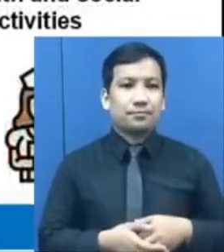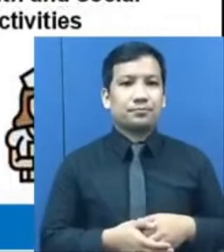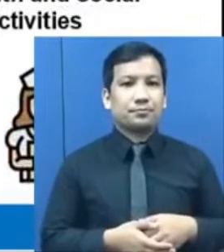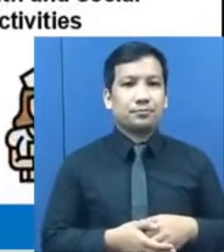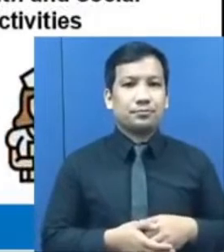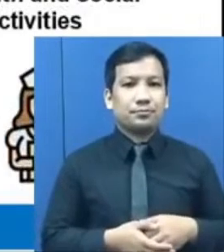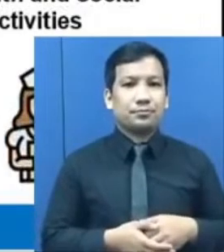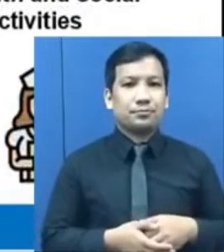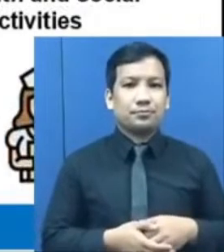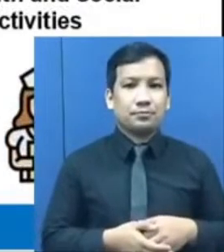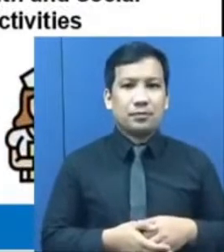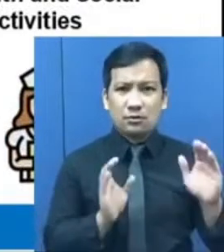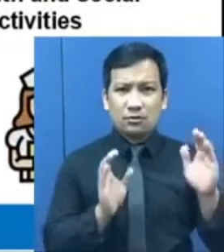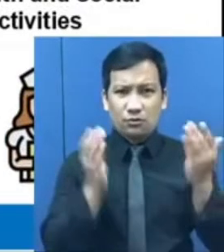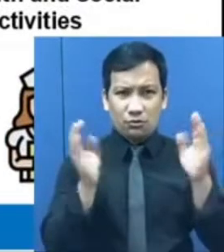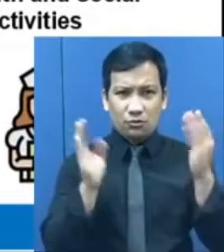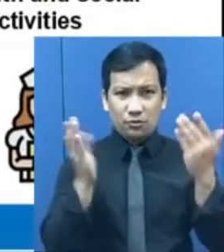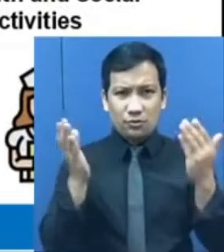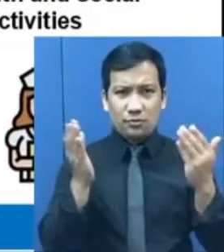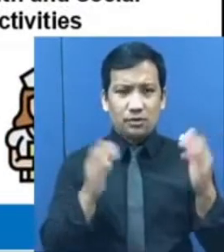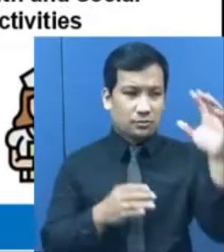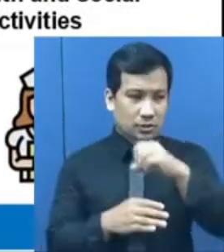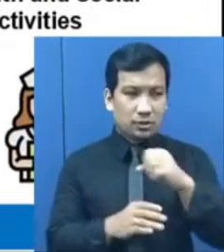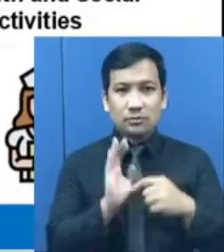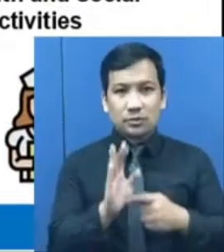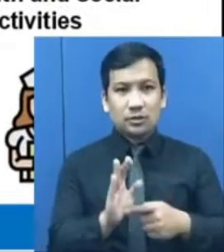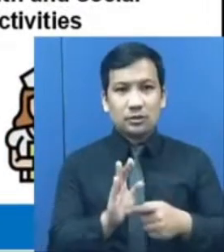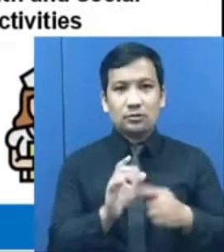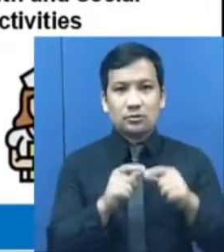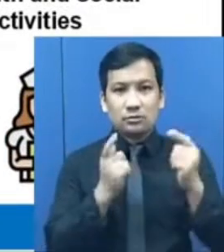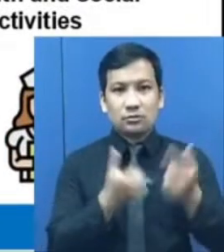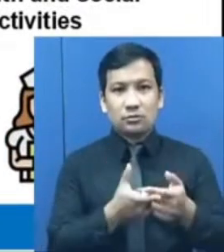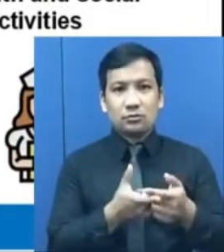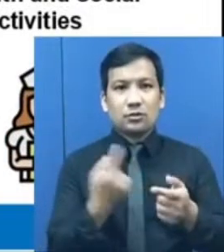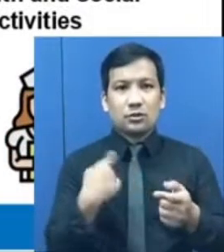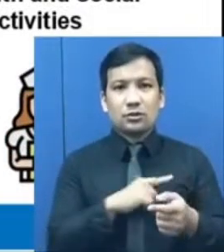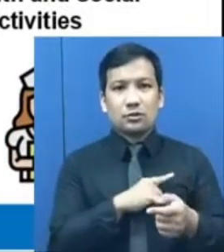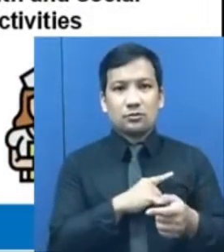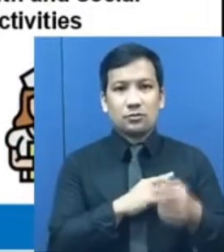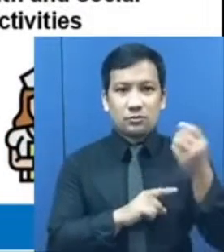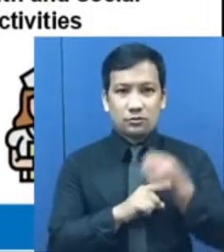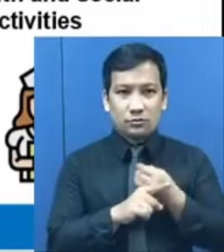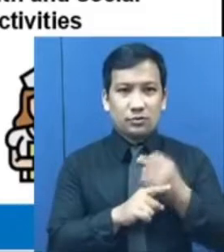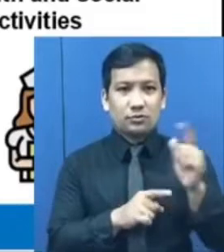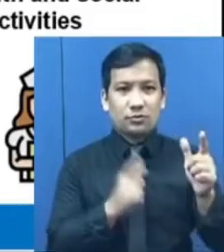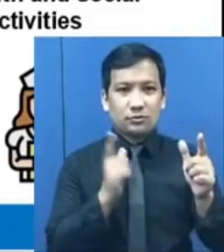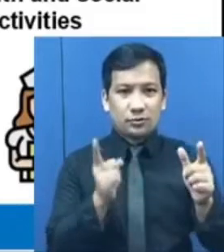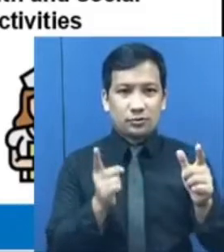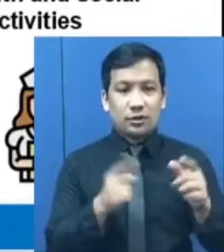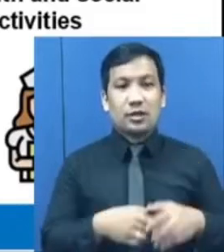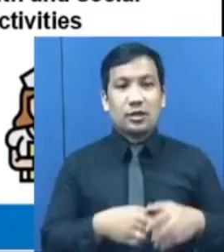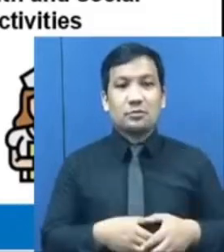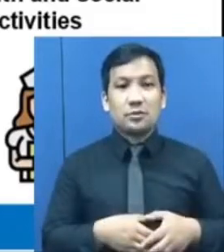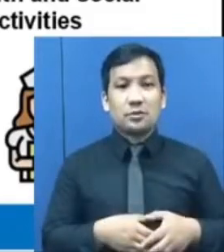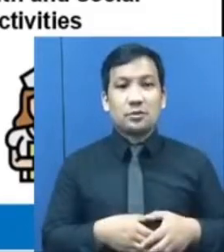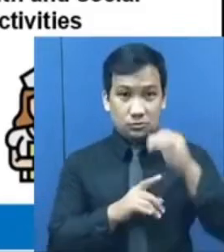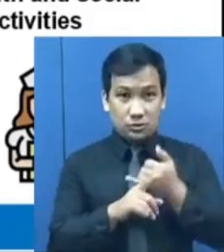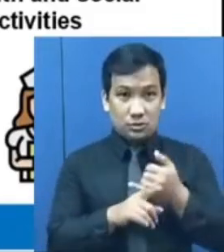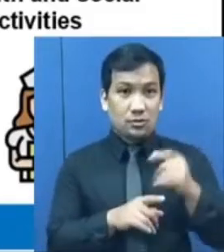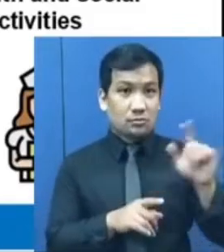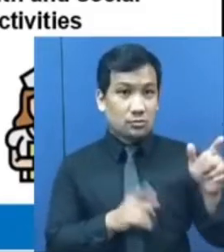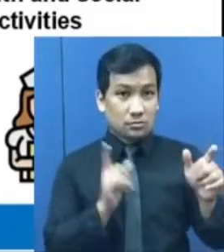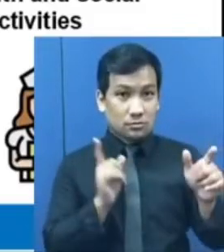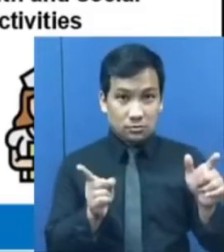Kung ikukumpara naman ang estimates ng mga subsektor, nitong Oktober 2021 sa Hulyo 2021,